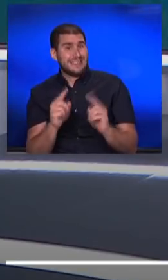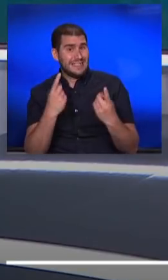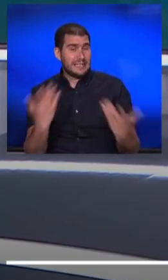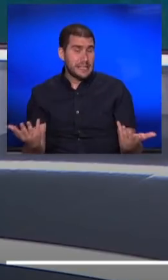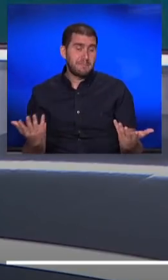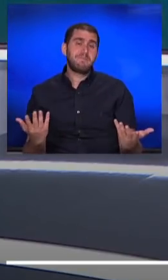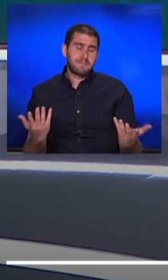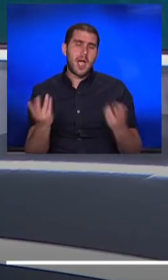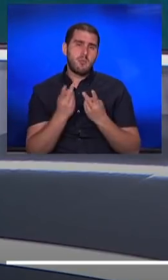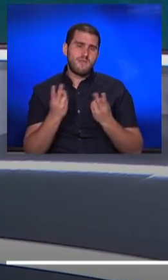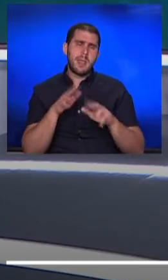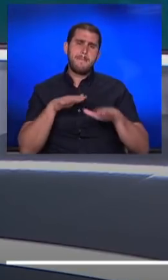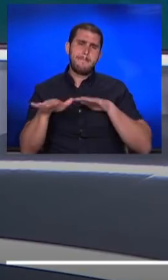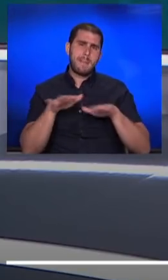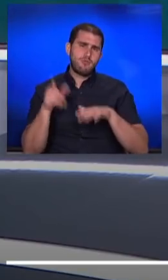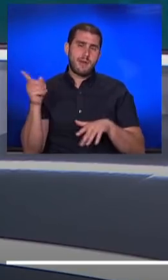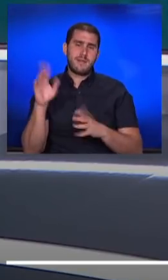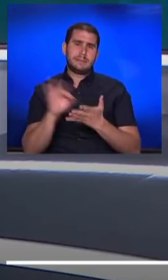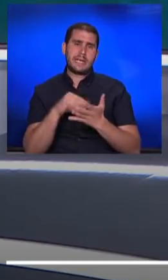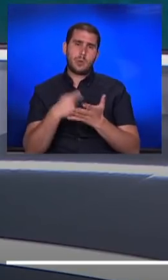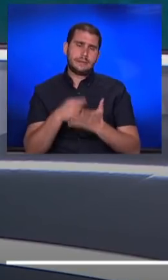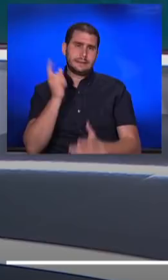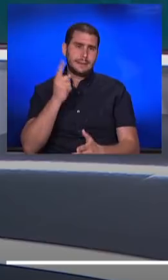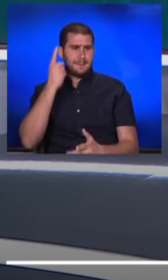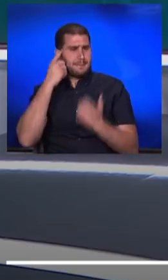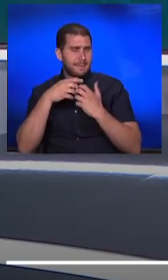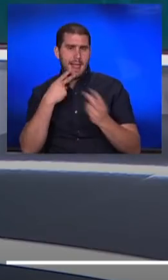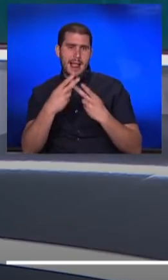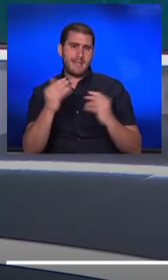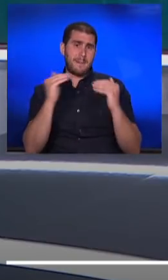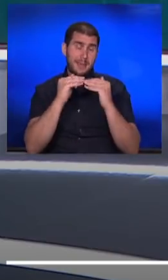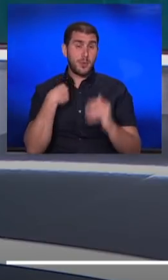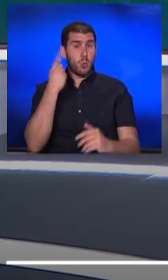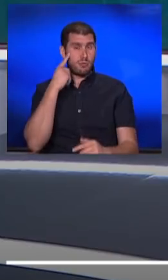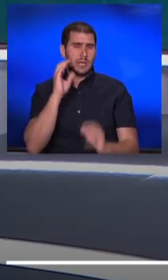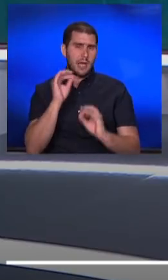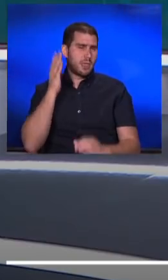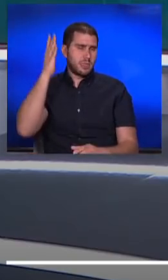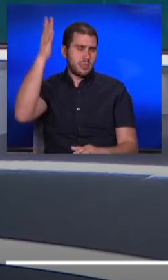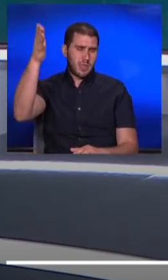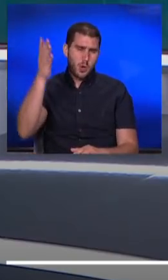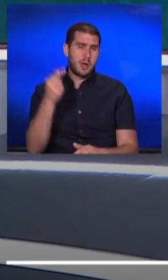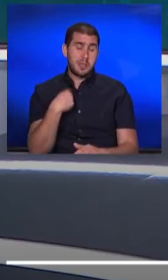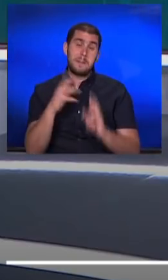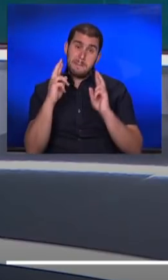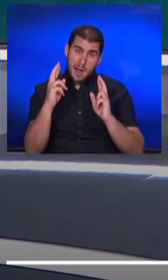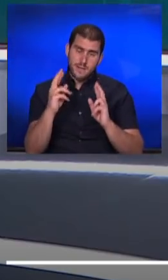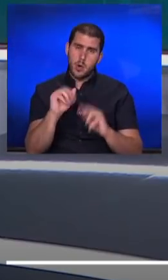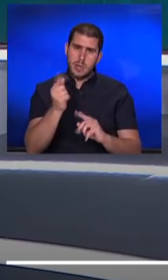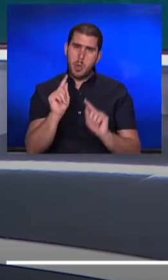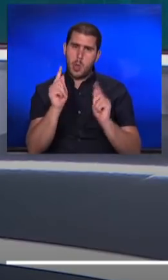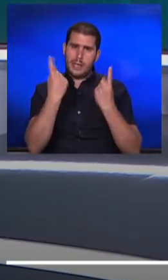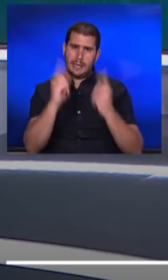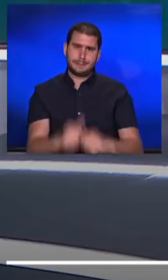כמובן שהממשלה, גם משרד האוצר, יצטרך להגיב בהתאם, אבל אני חושב שזה קצת עוד חזון לומד, ואני בהחלט מקווה שקודם כל לא נגיע לשם.